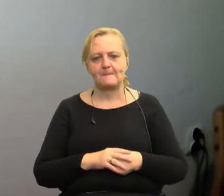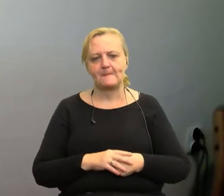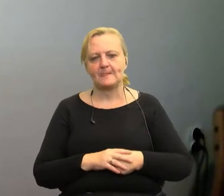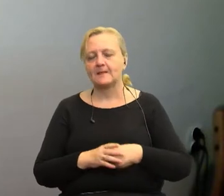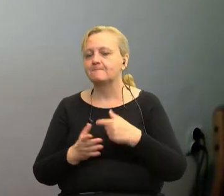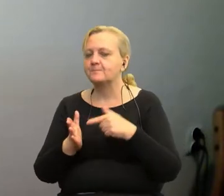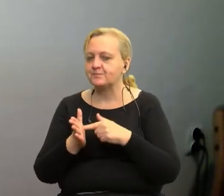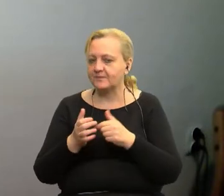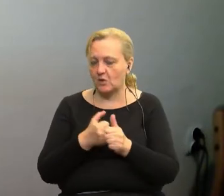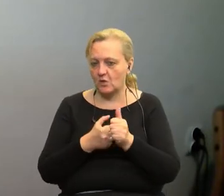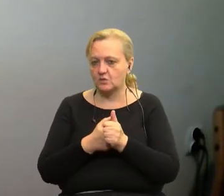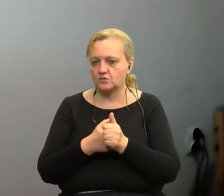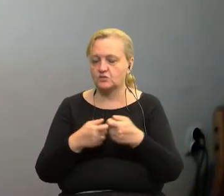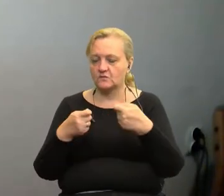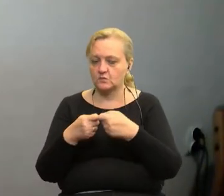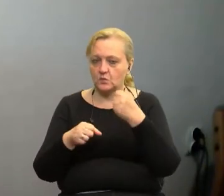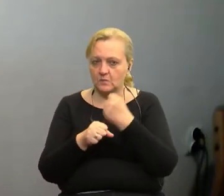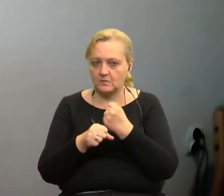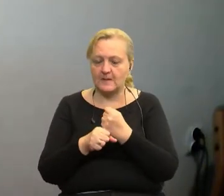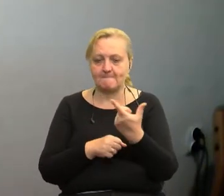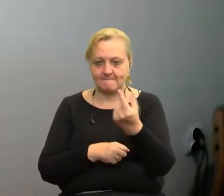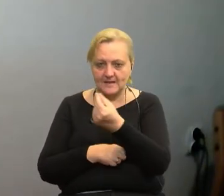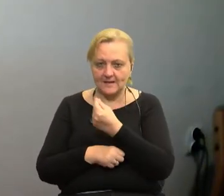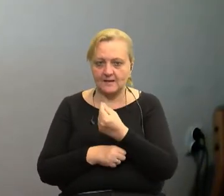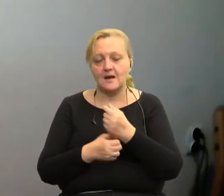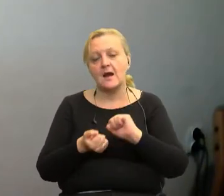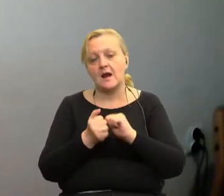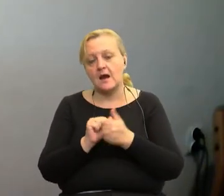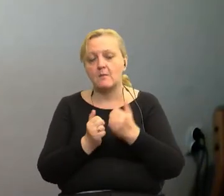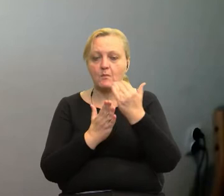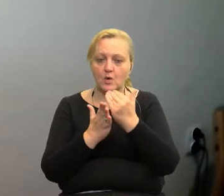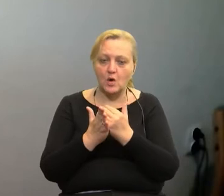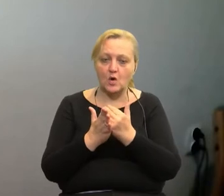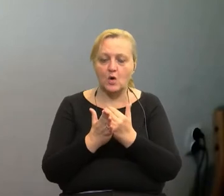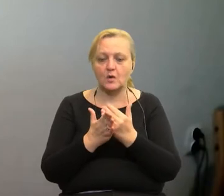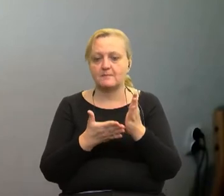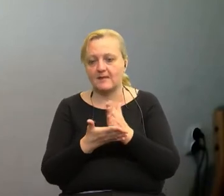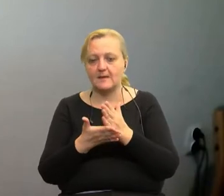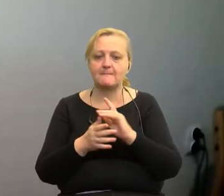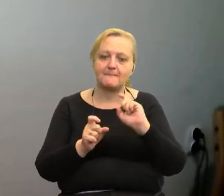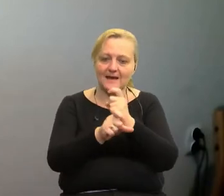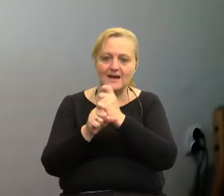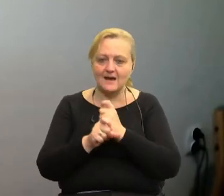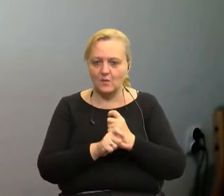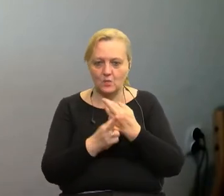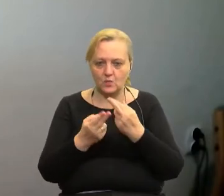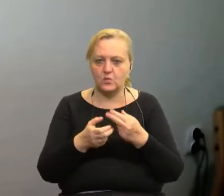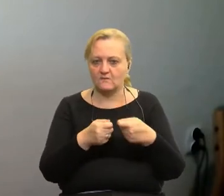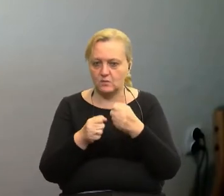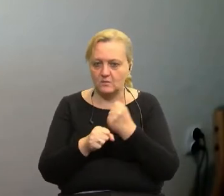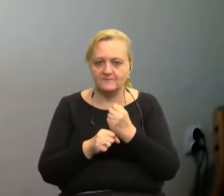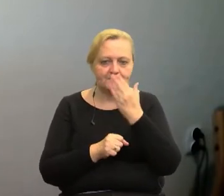Jeżeli chodzi o współpracę między partnerami, czy też między programami, między państwami, to przede